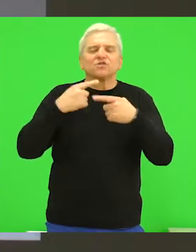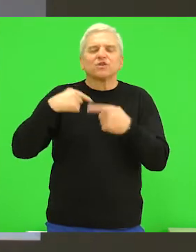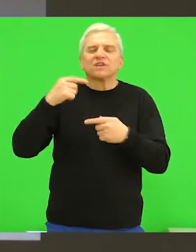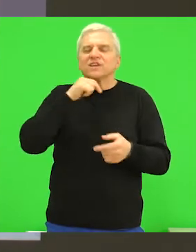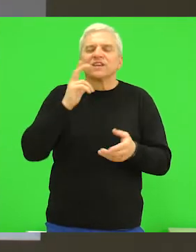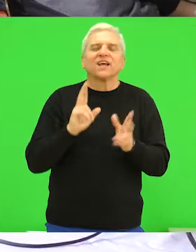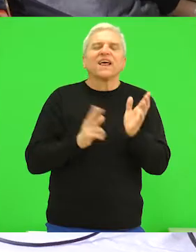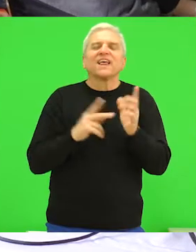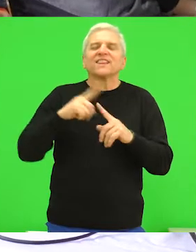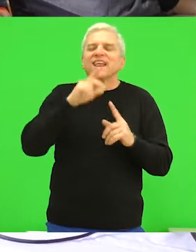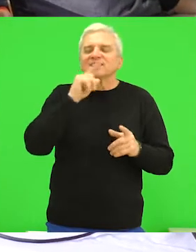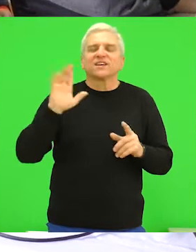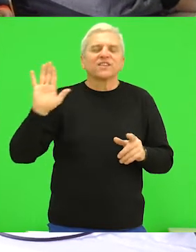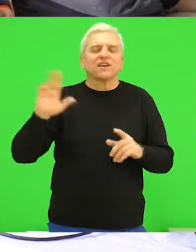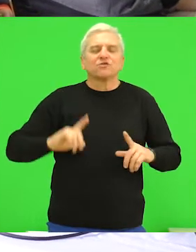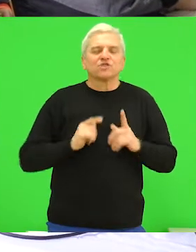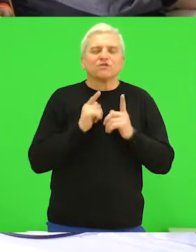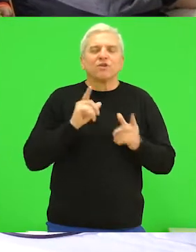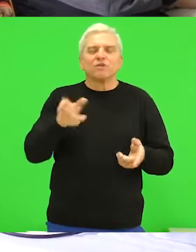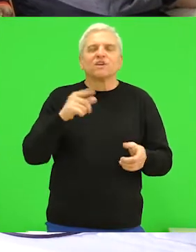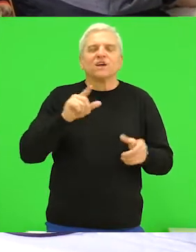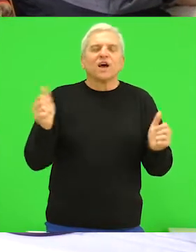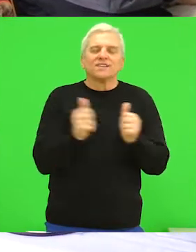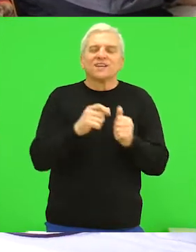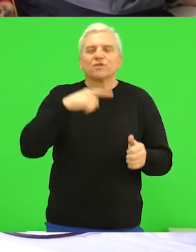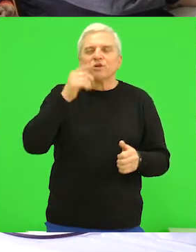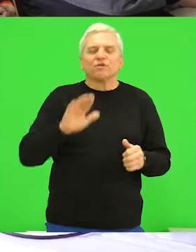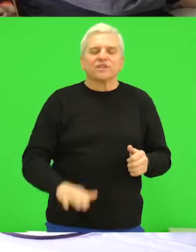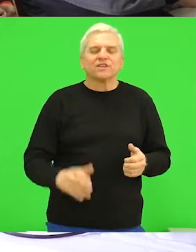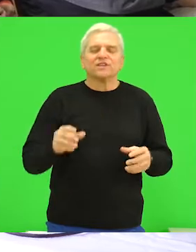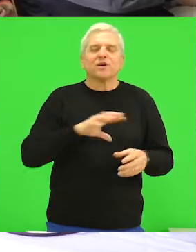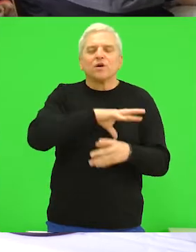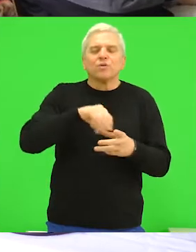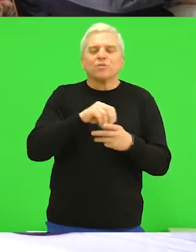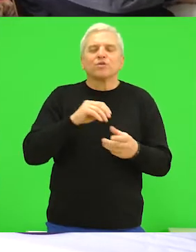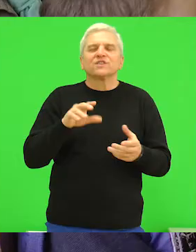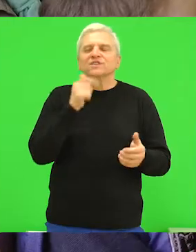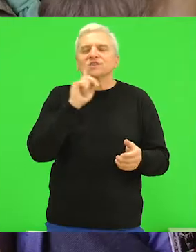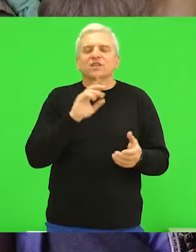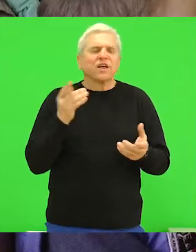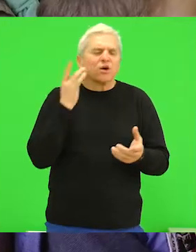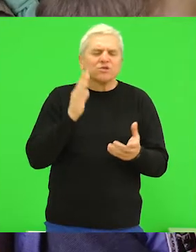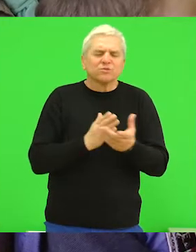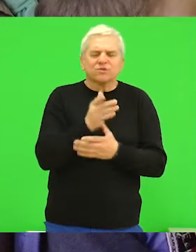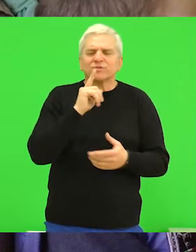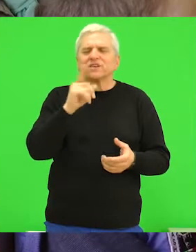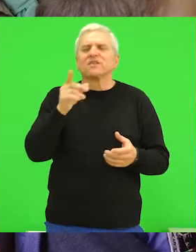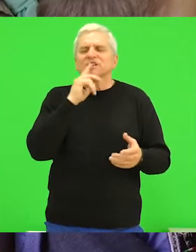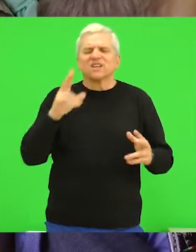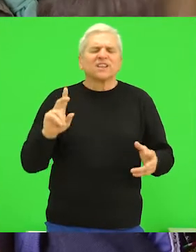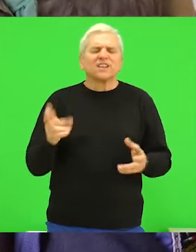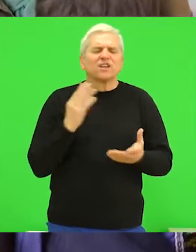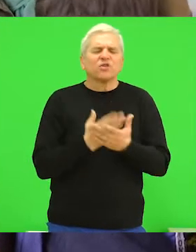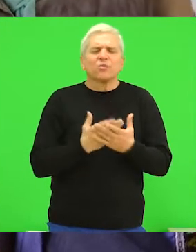i postignuća Tesla tokom njegovog života, ali ujednog govori i o detinstvu, porodici, neuspesima i nepravdama sa kojima se